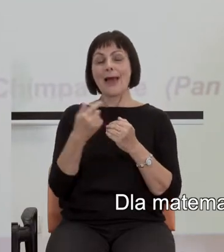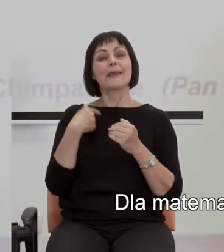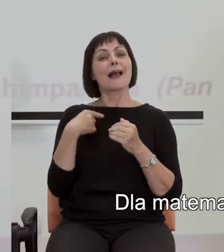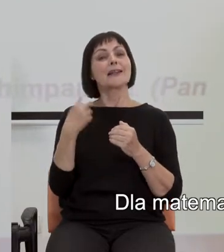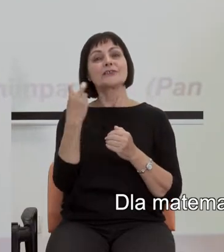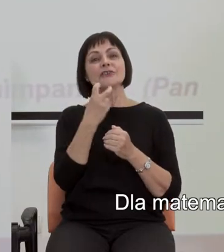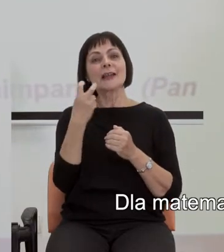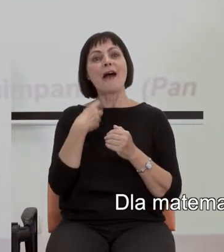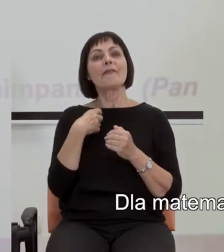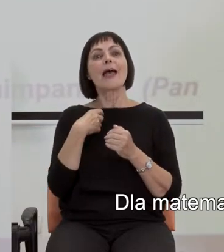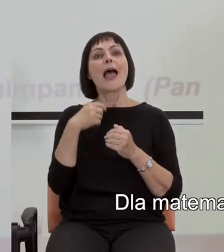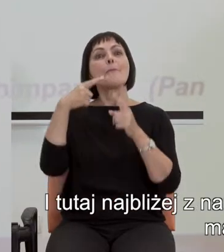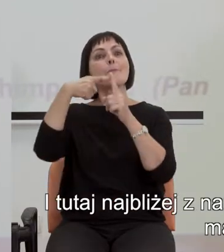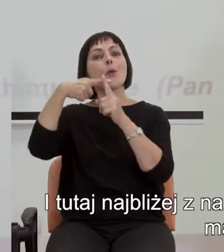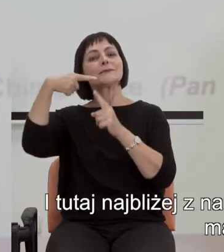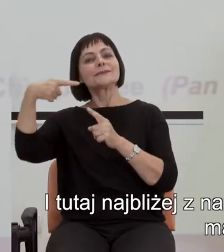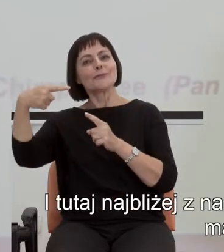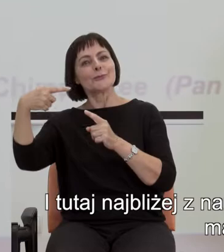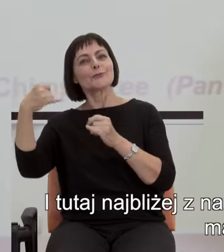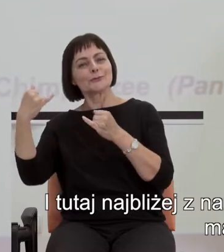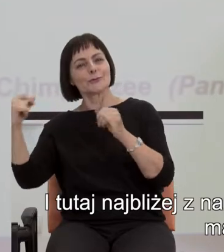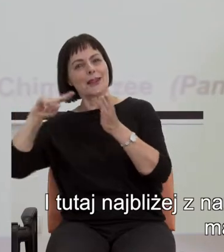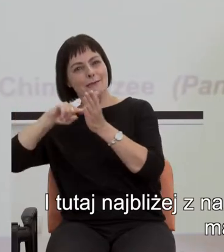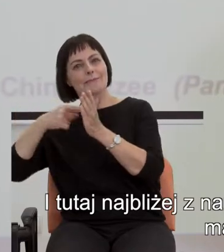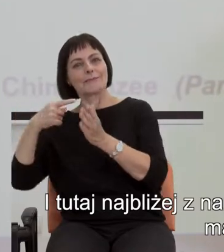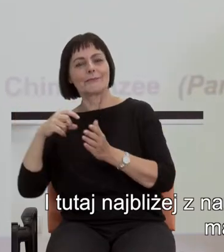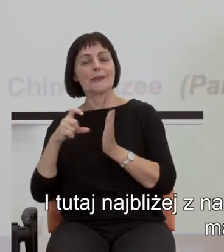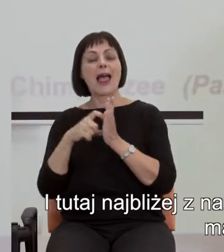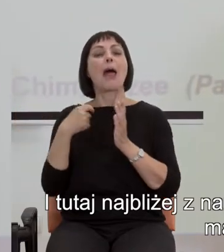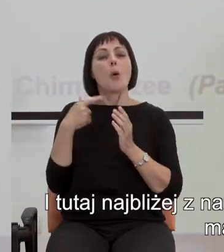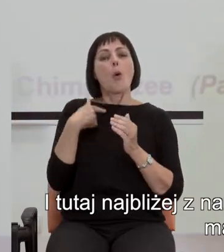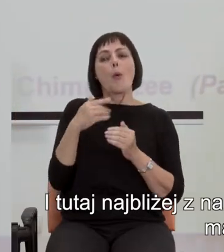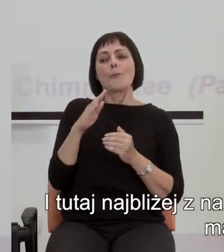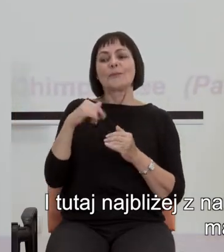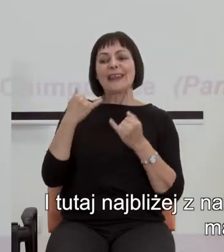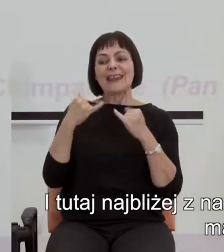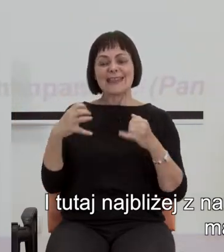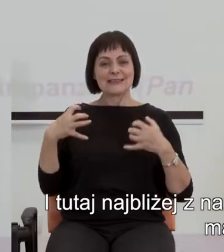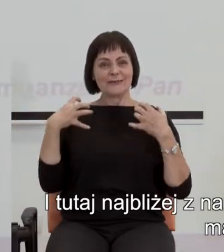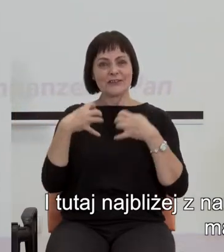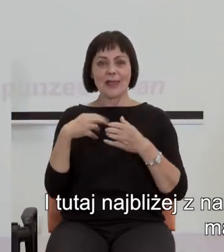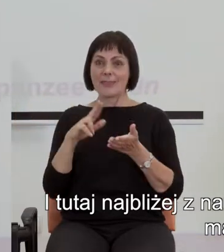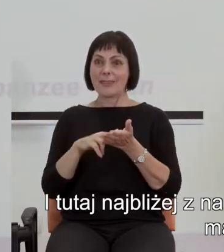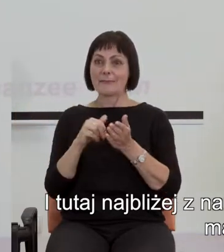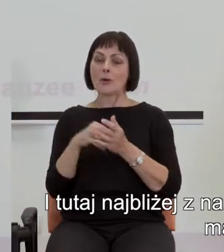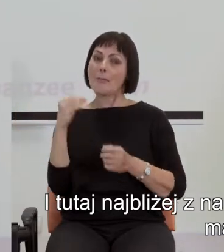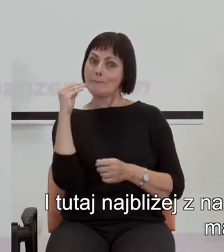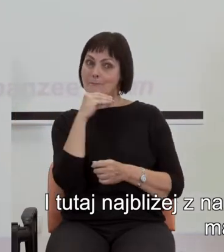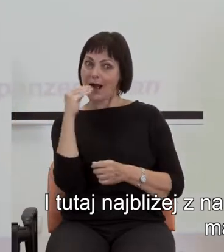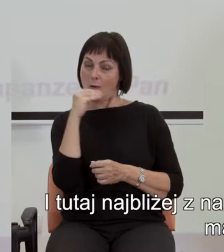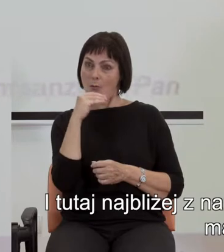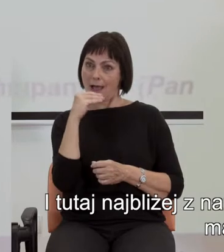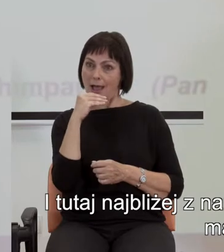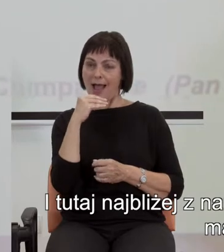również działania. I tutaj najbliżej z nami spokrewnione zwierzęta, mam tu na myśli małpy,